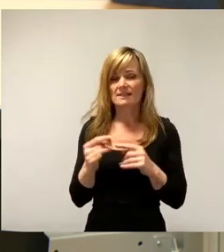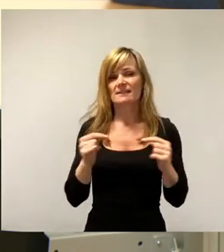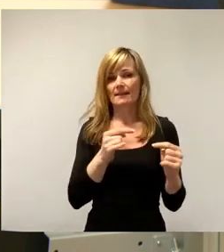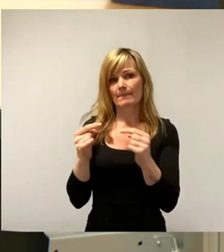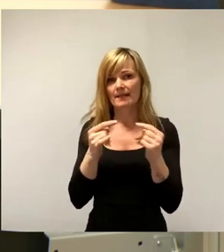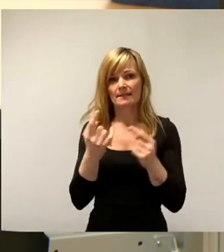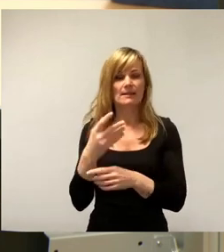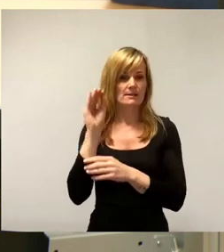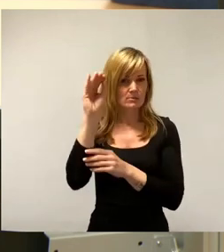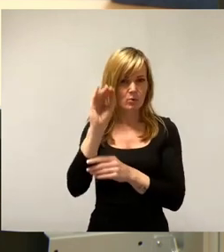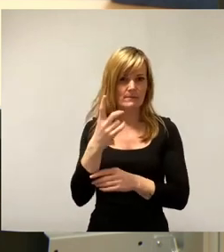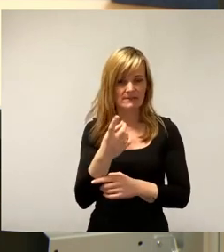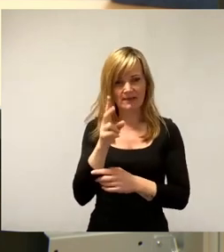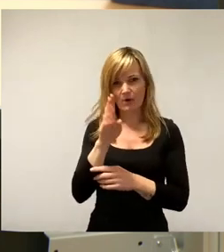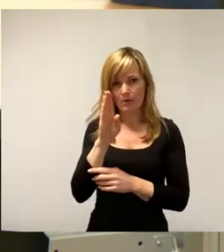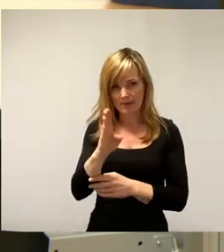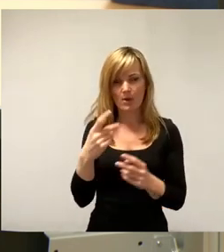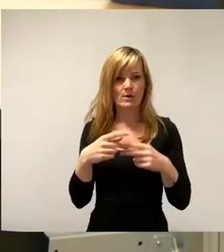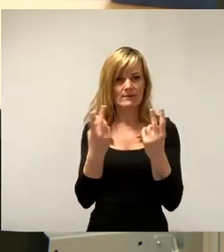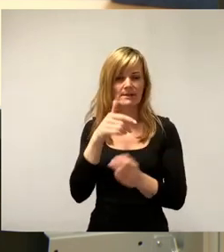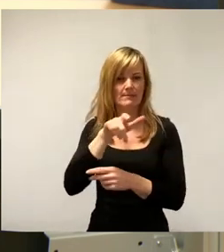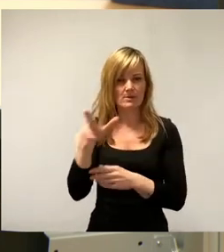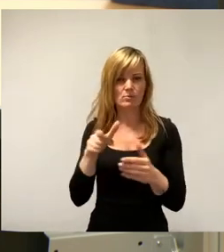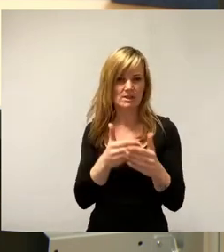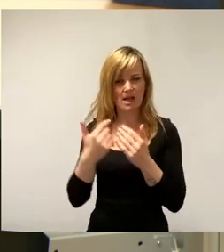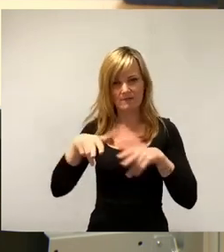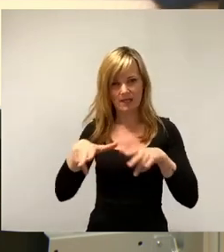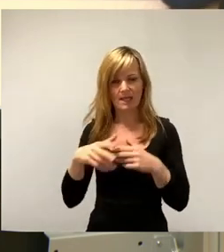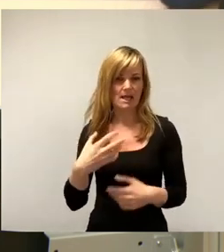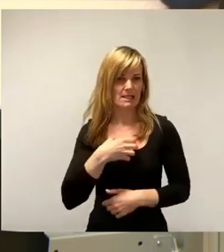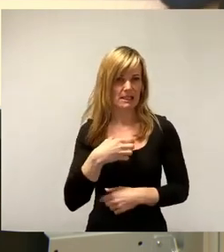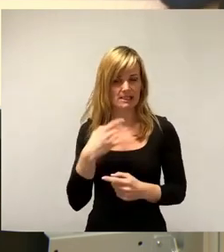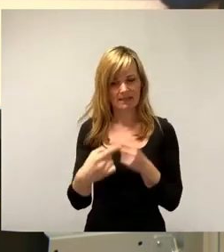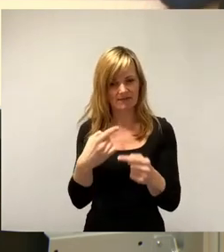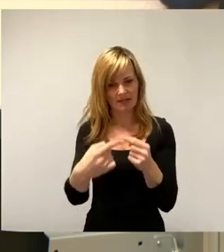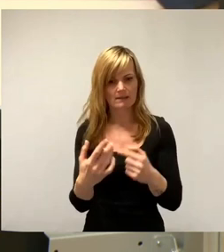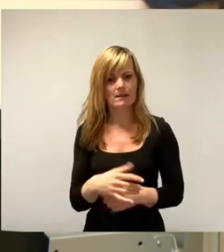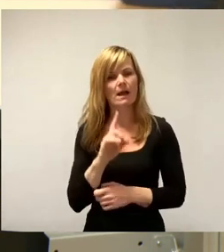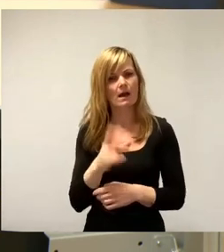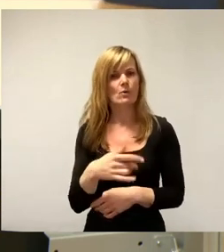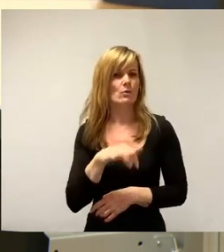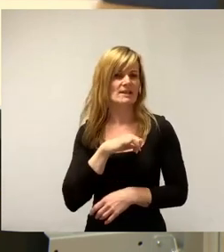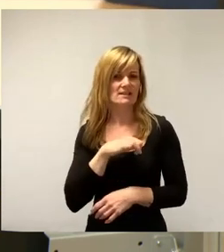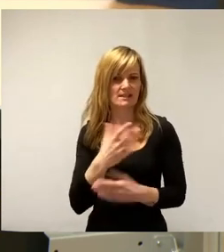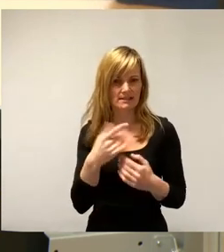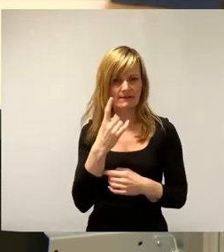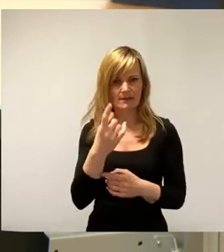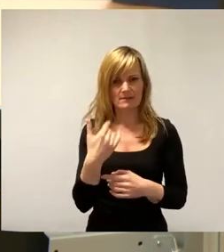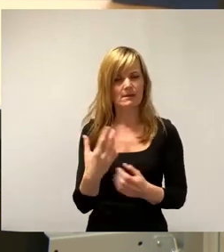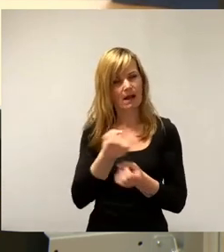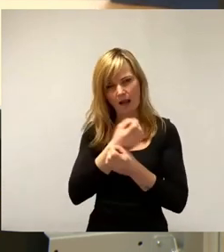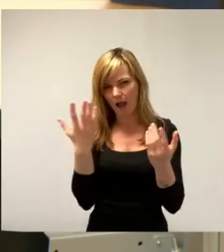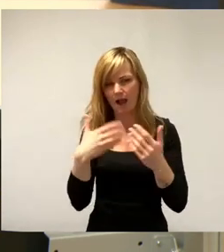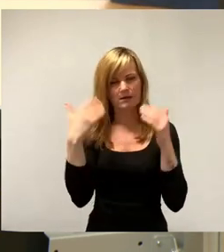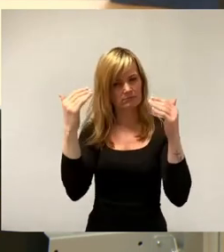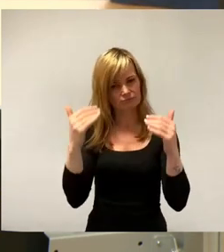DVB und des öffentlichen Personennahverkehrs in Dresden entwickelt. Aber da waren doch auch schon sehr interessante Töne in einer Klarheit zu hören, was